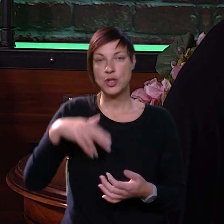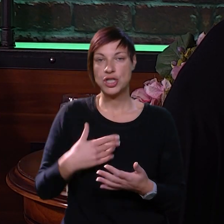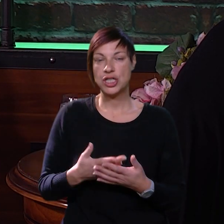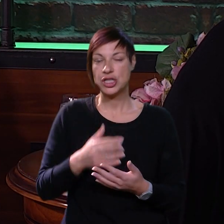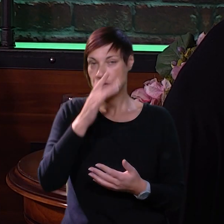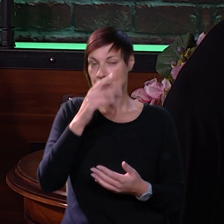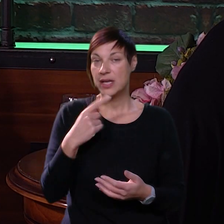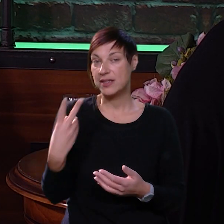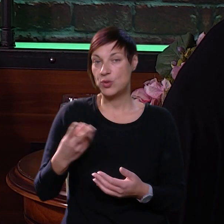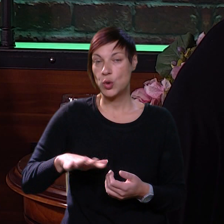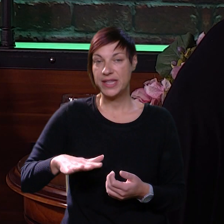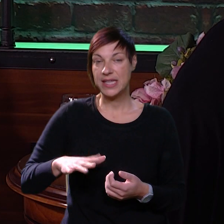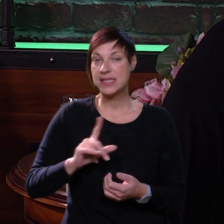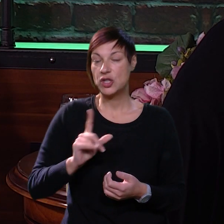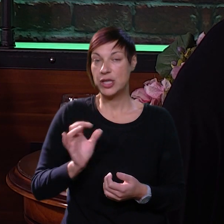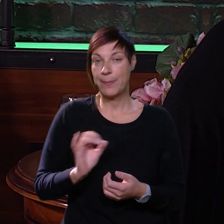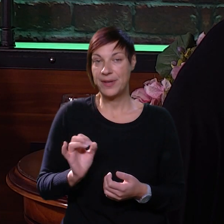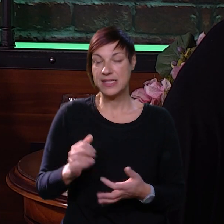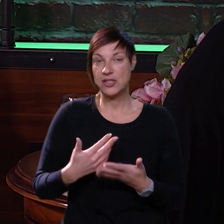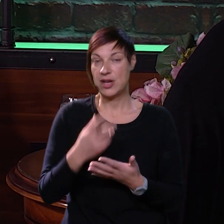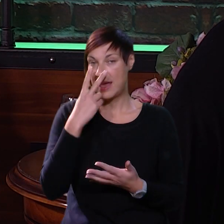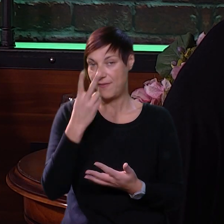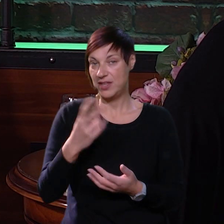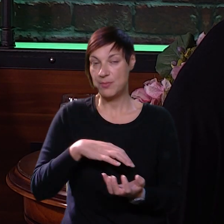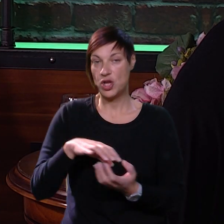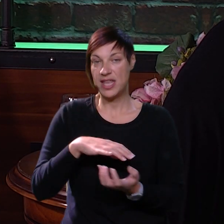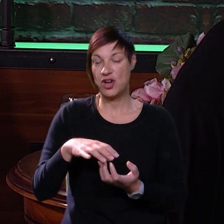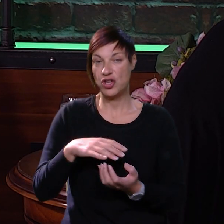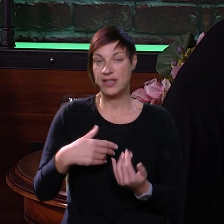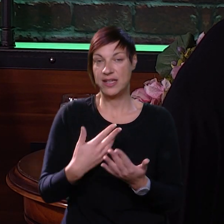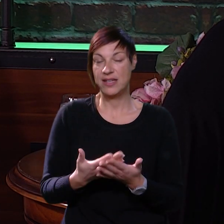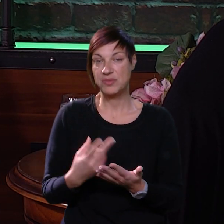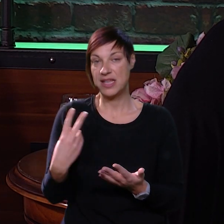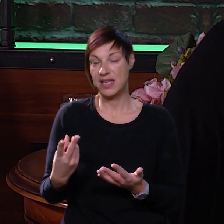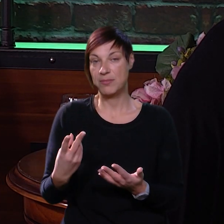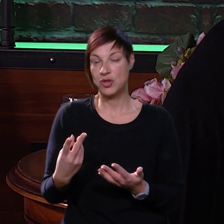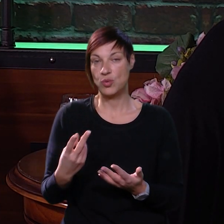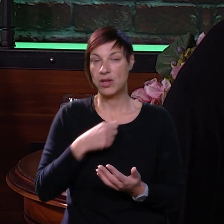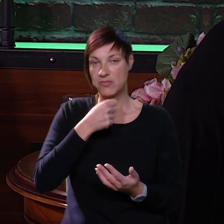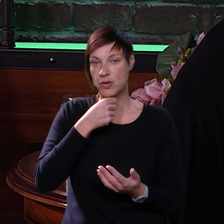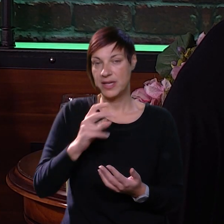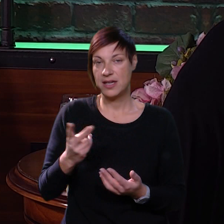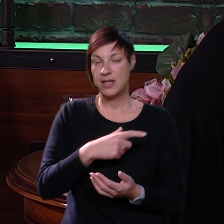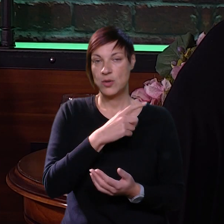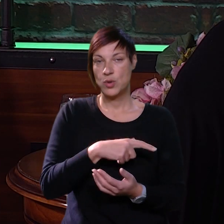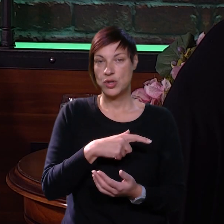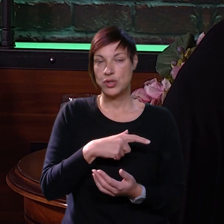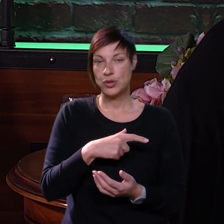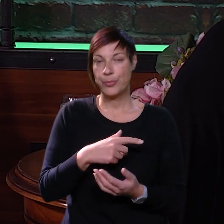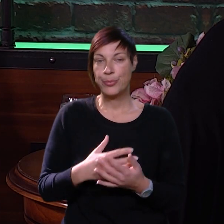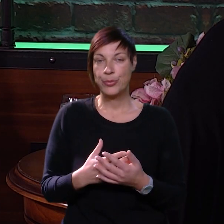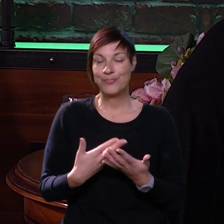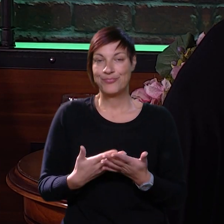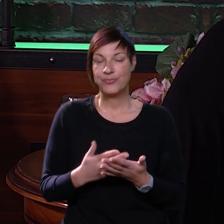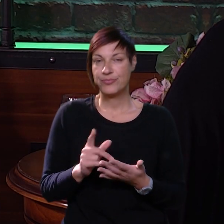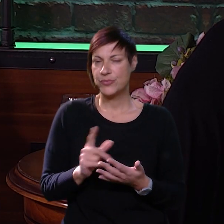smiješ se rugati drugima, to nije pristojno, a vidimo da roditelj tamo s nekim drugim komentira neku drugu osobu i